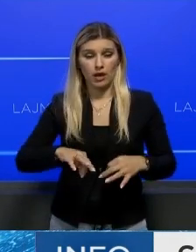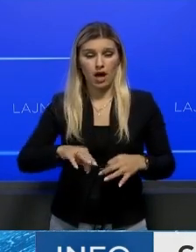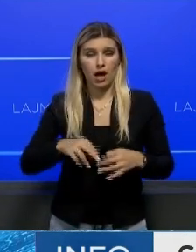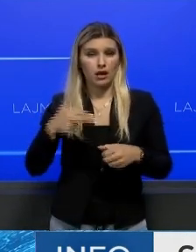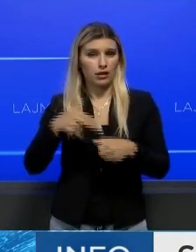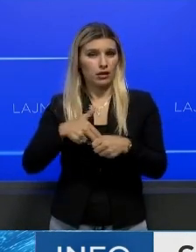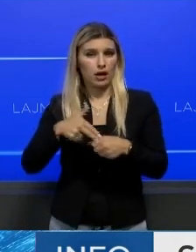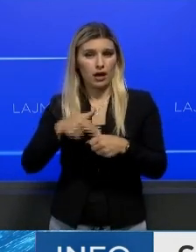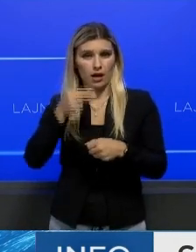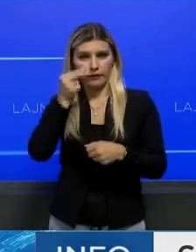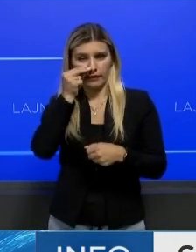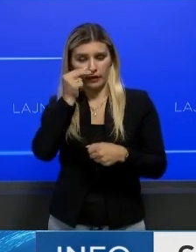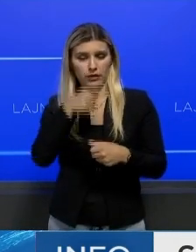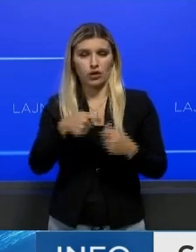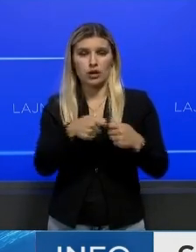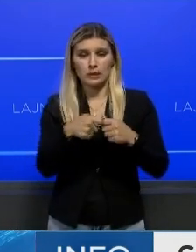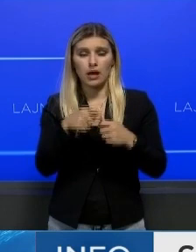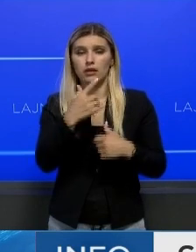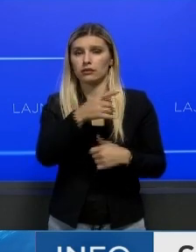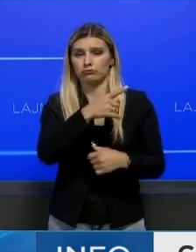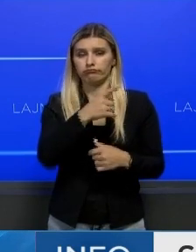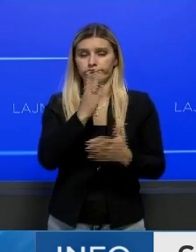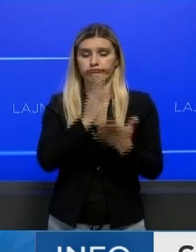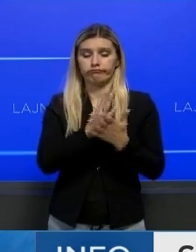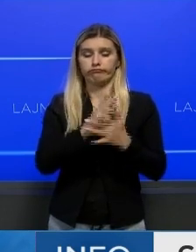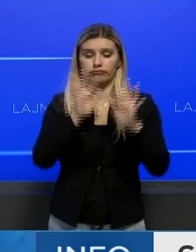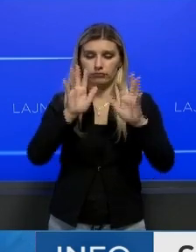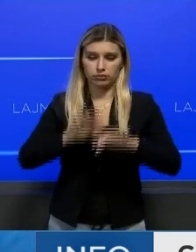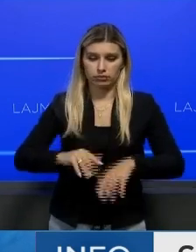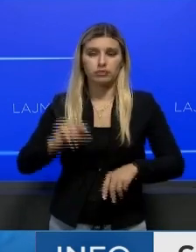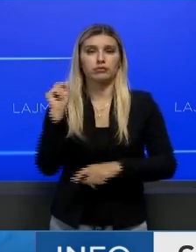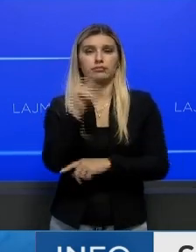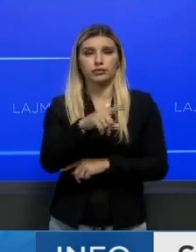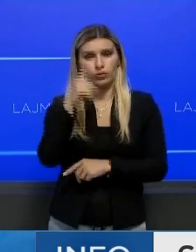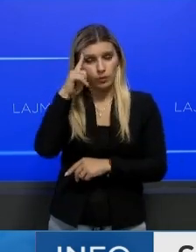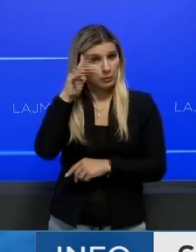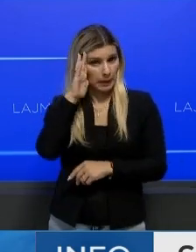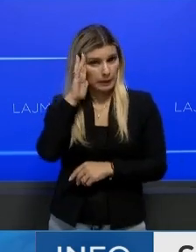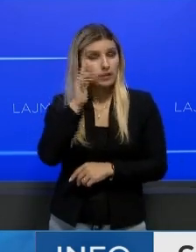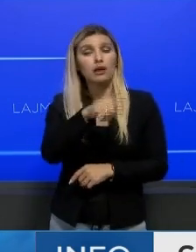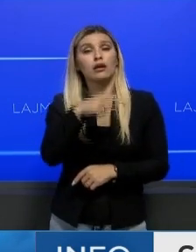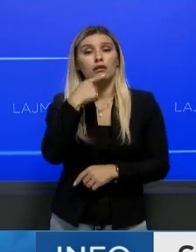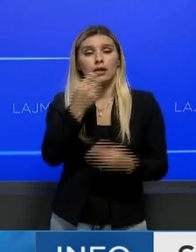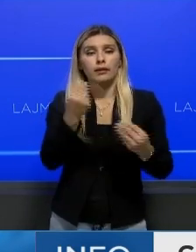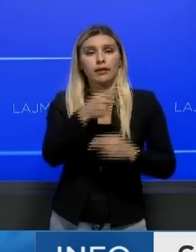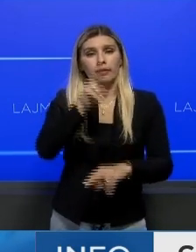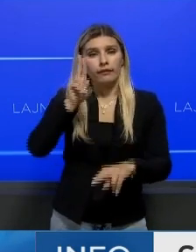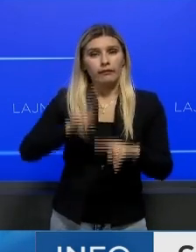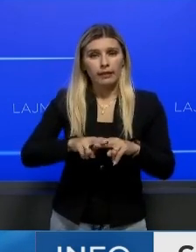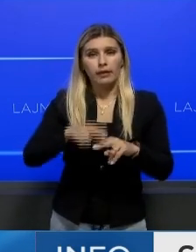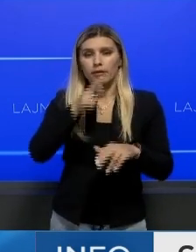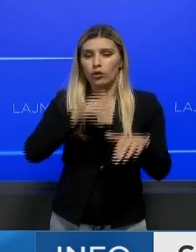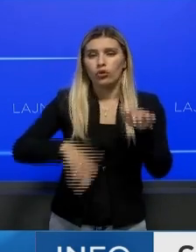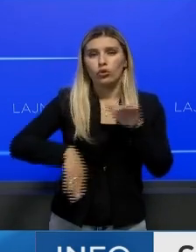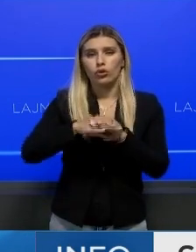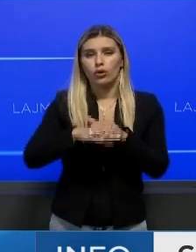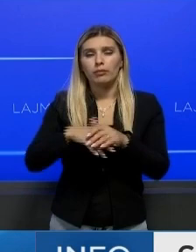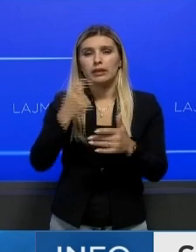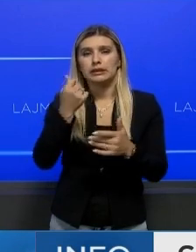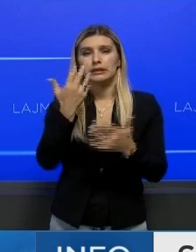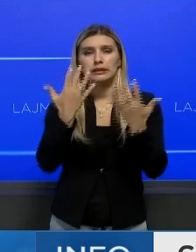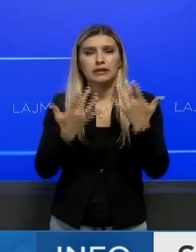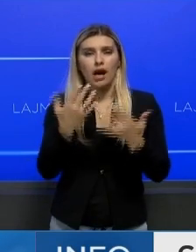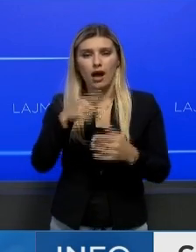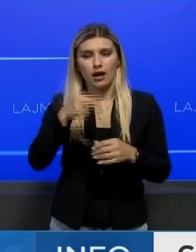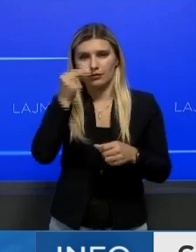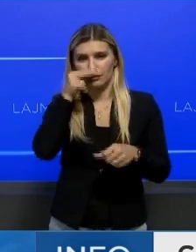naftarve, Fadil Berjani, i është drejtuar me një letër, Kryeministrit Albinkurti, pas vendimit për caktimin e tavani të qmimeve për